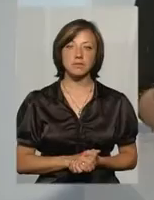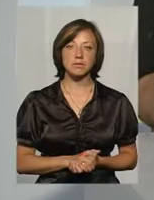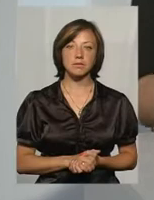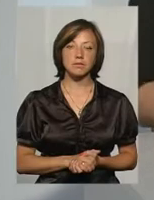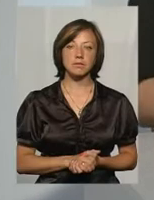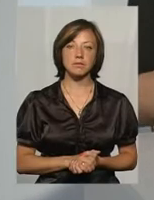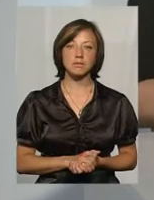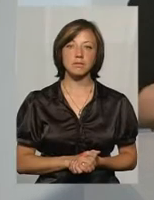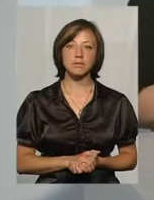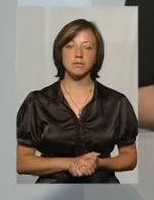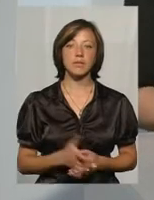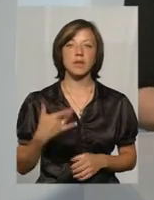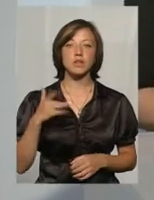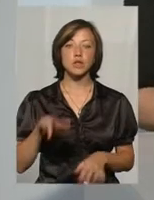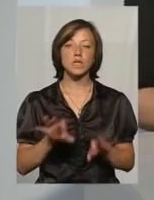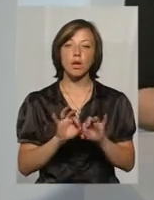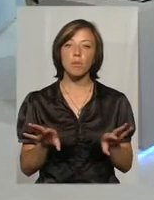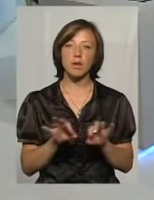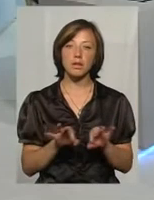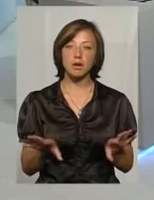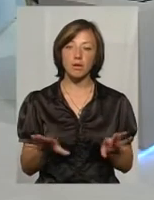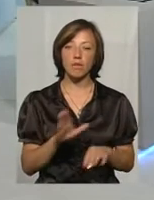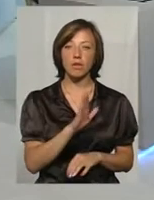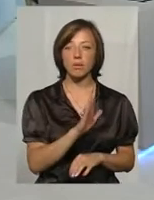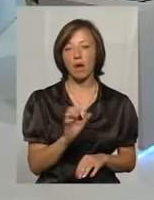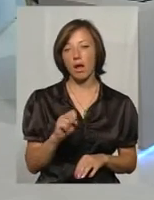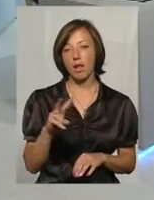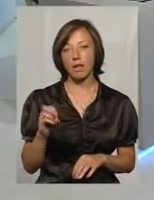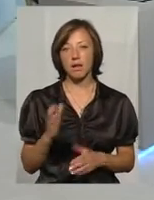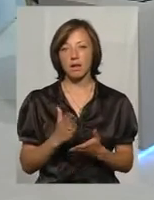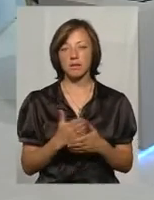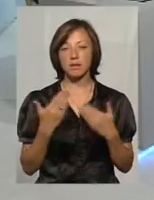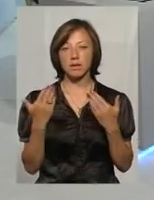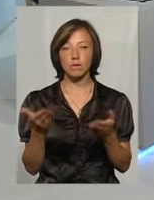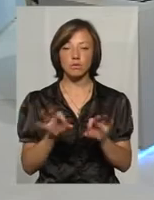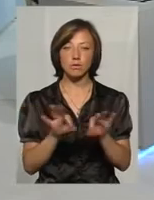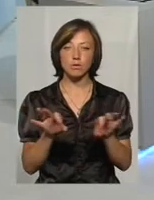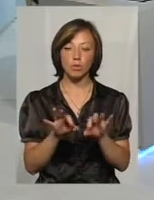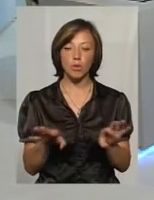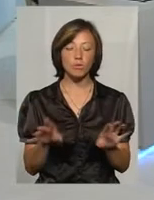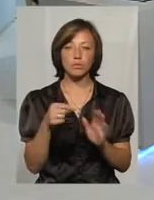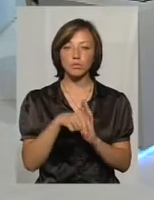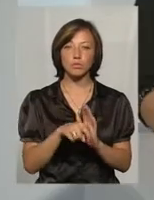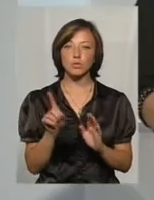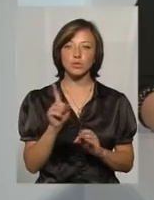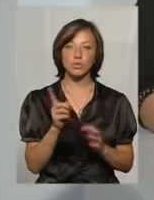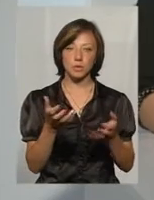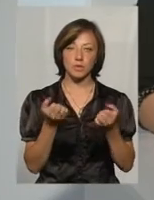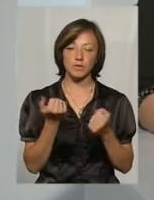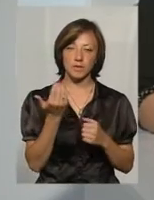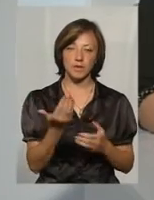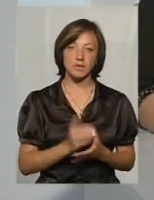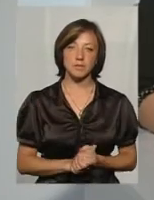Трохи жорсткий коментар в пана Володимирна, але все ж таки віддаю слово вам, щоб отримати